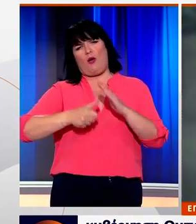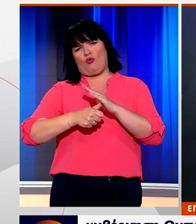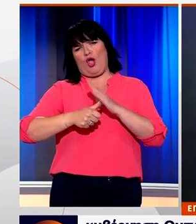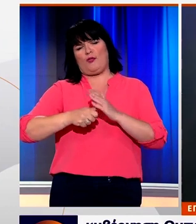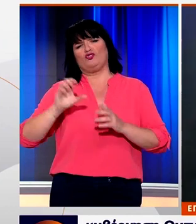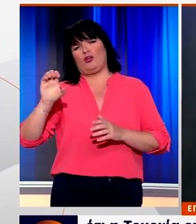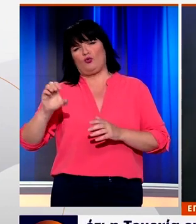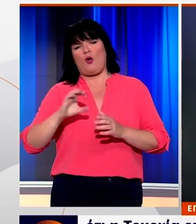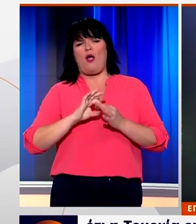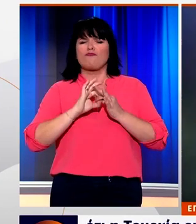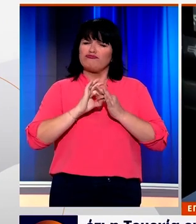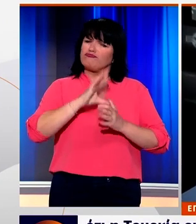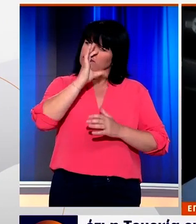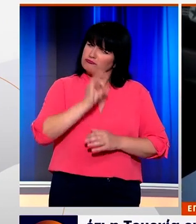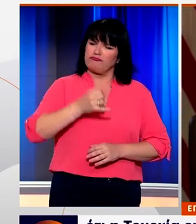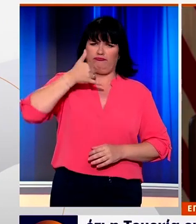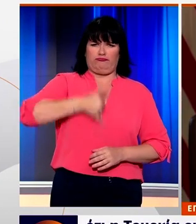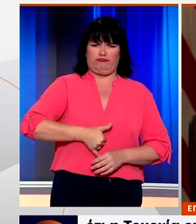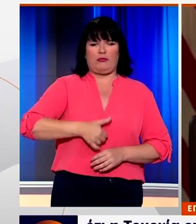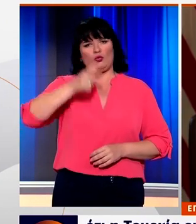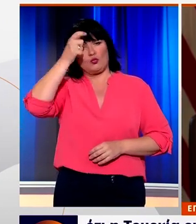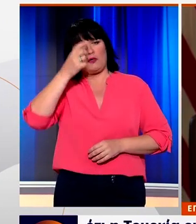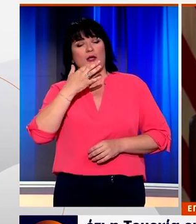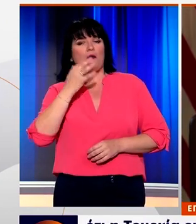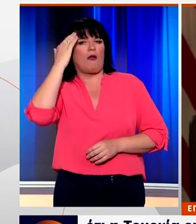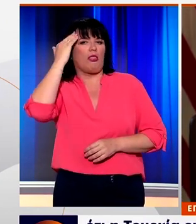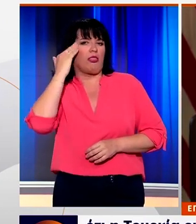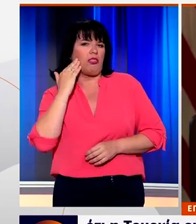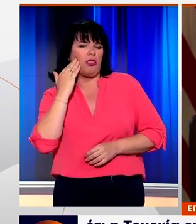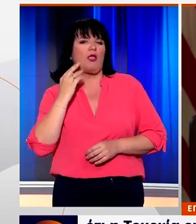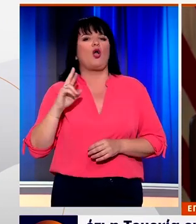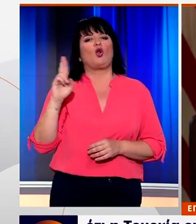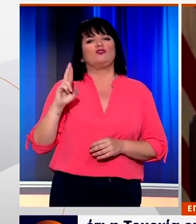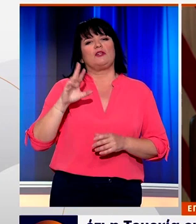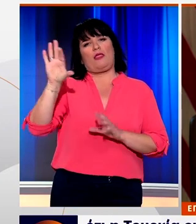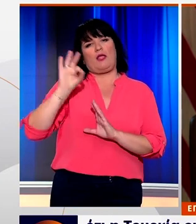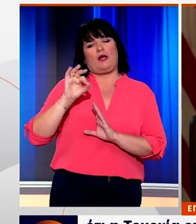και ισχυρίστηκε ότι η Τουρκία ουσιαστικά σύρθηκε. Στην Συμφωνία με τους Ρώσους.